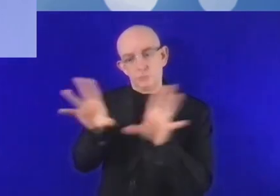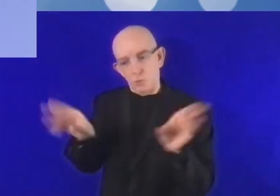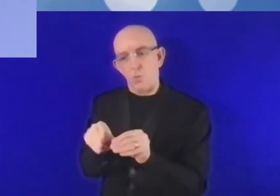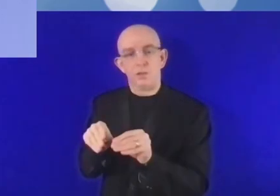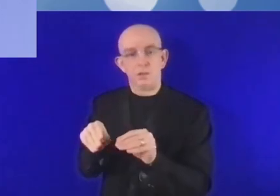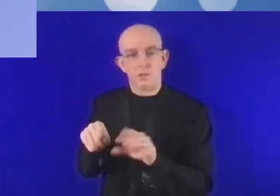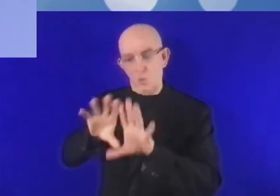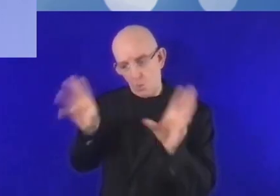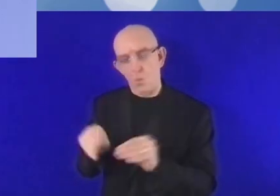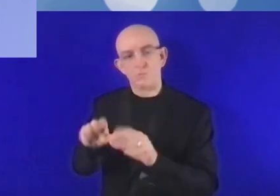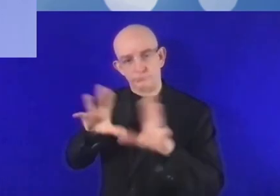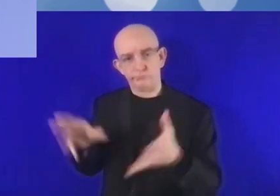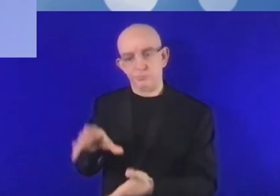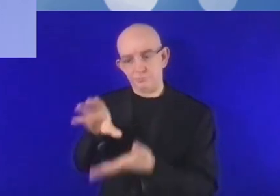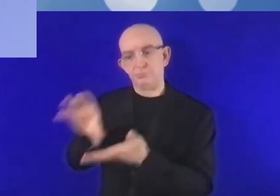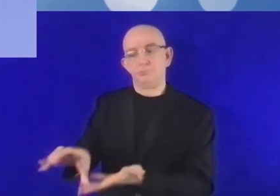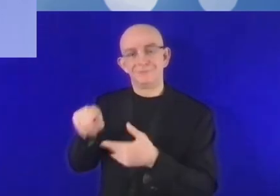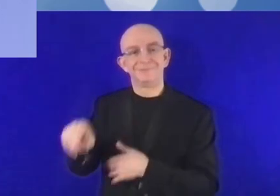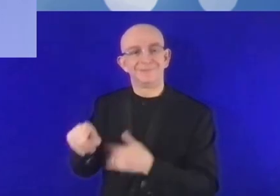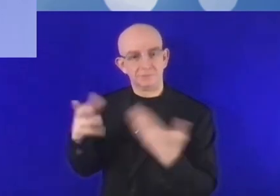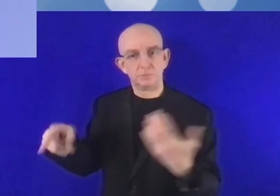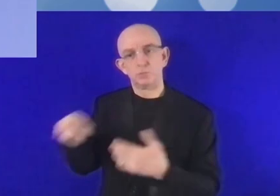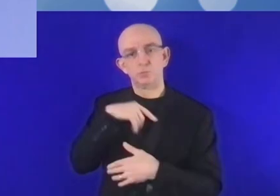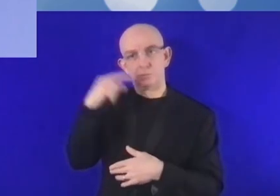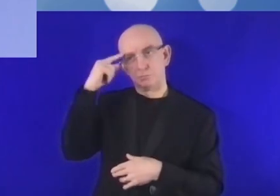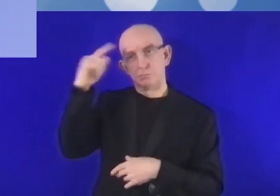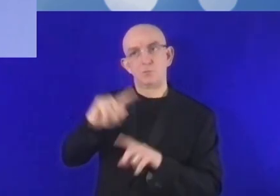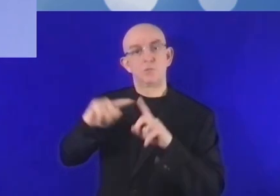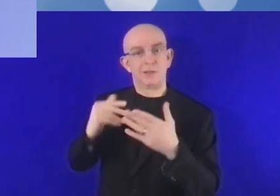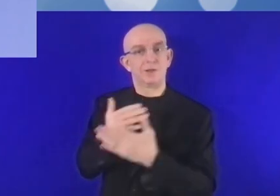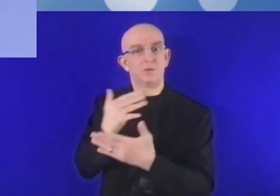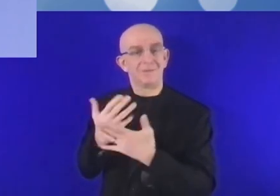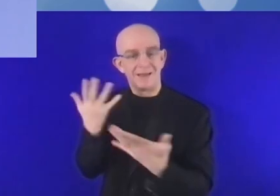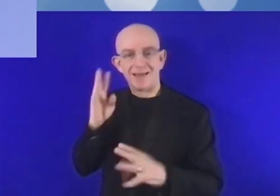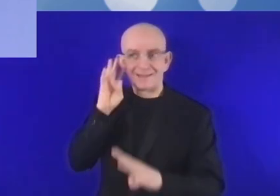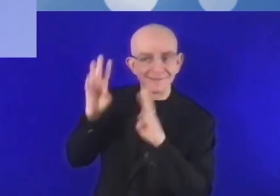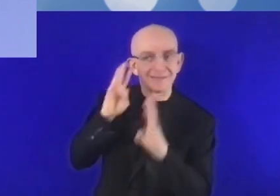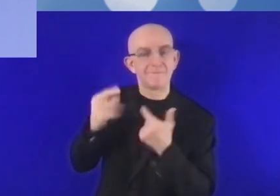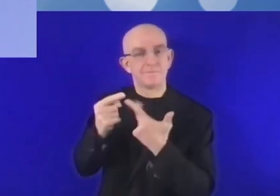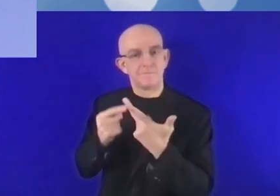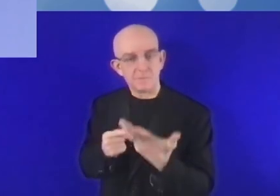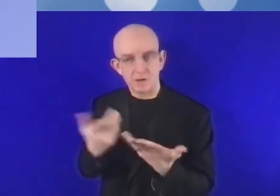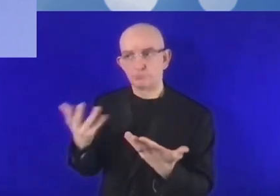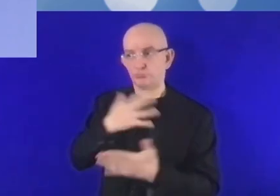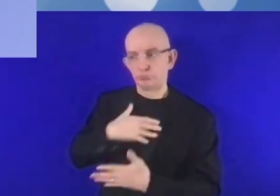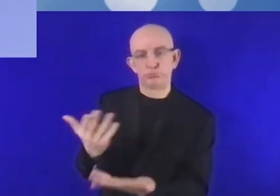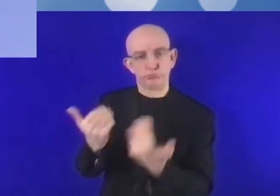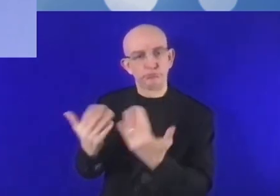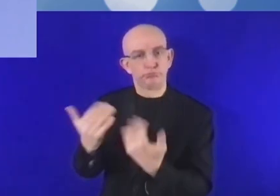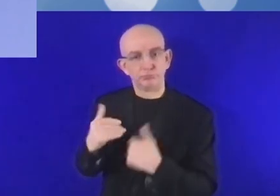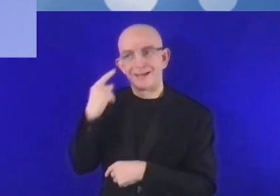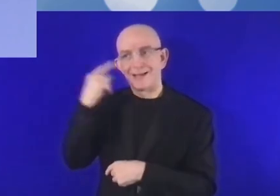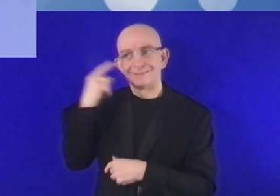important, c'est qu'on peut parfois choisir entre diverses possibilités de manière à ce que